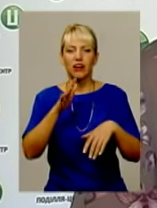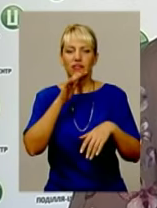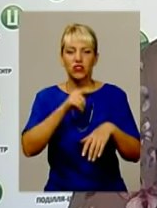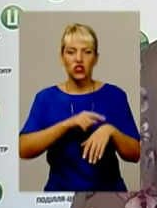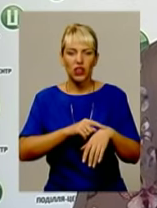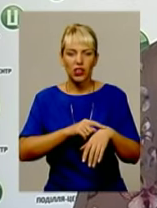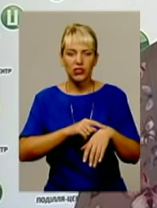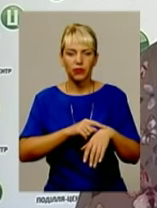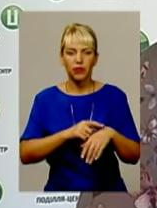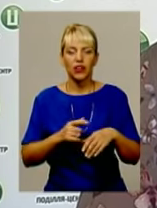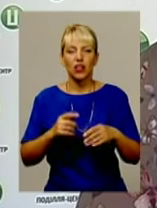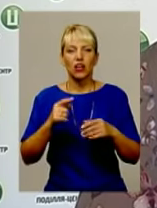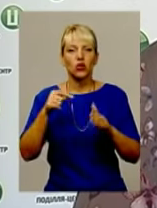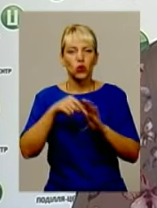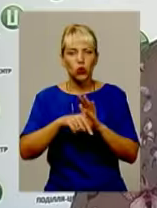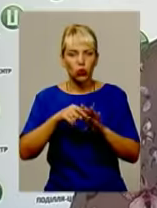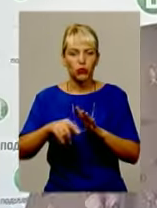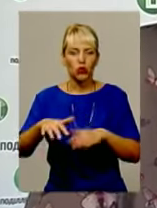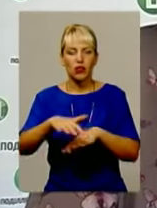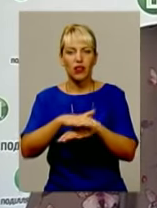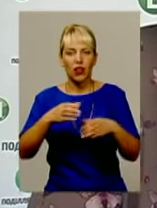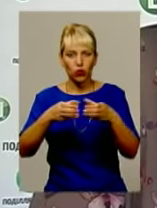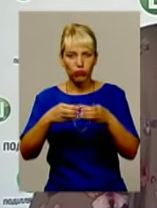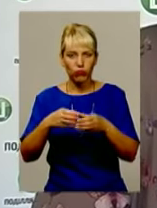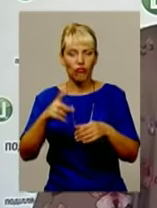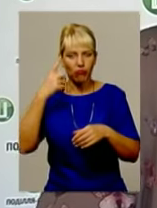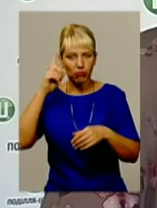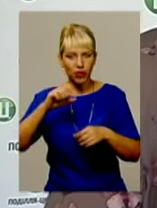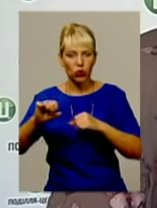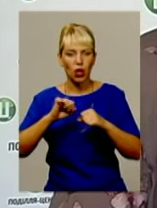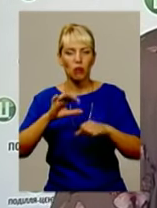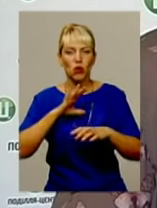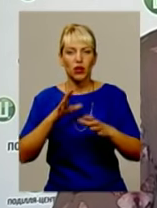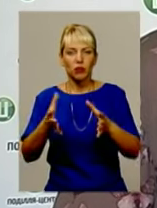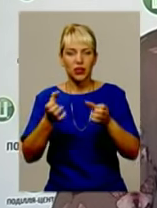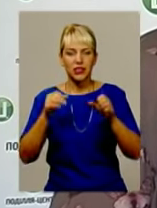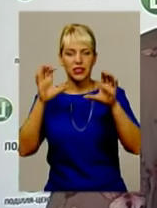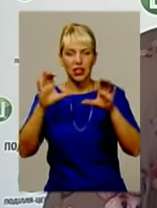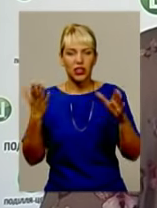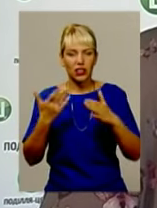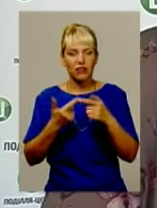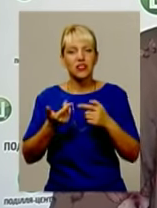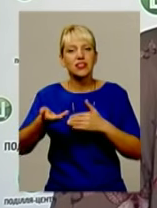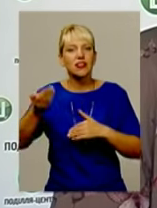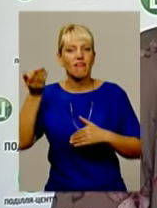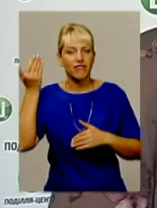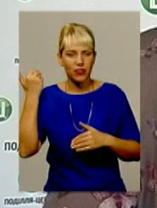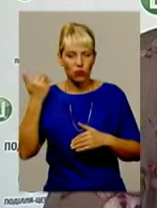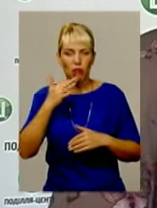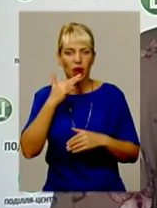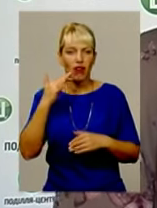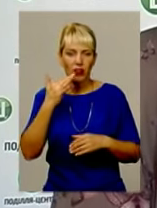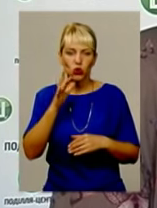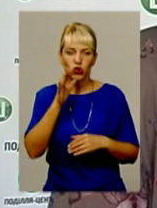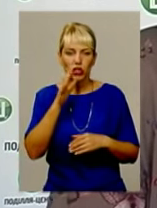метою. Тобто натовпом вміло керували. Були прийняті закони, які завідомо вже багато часу